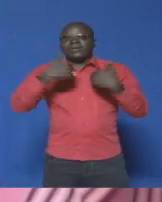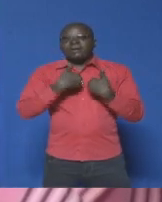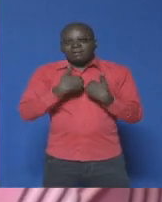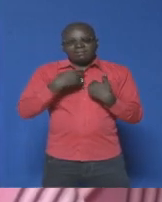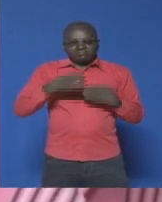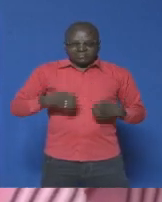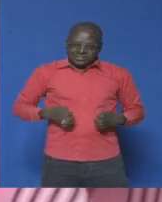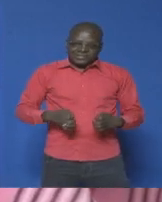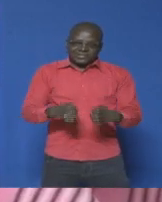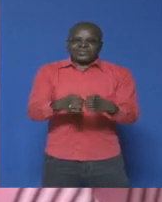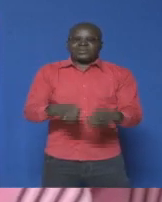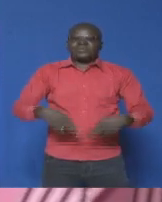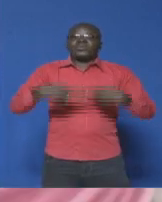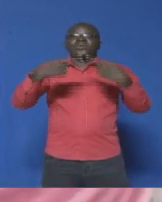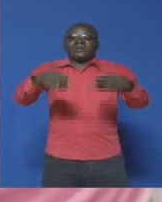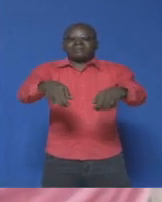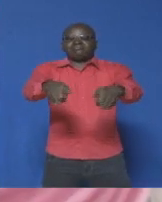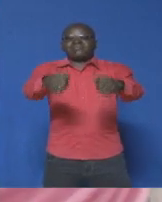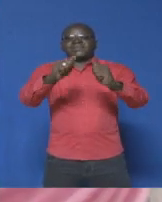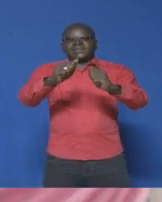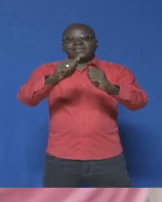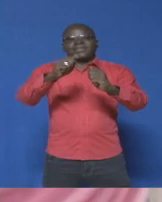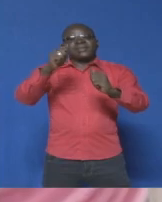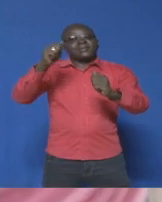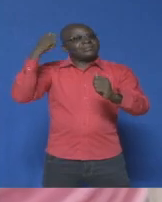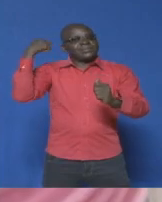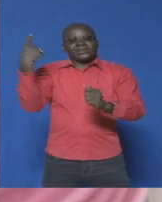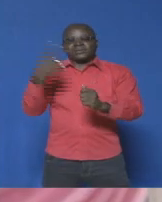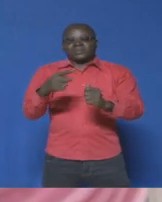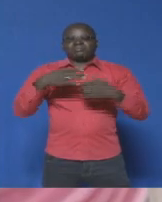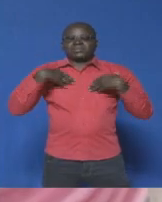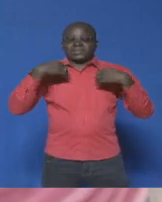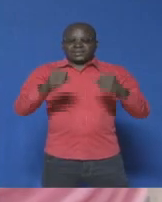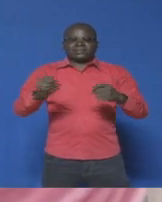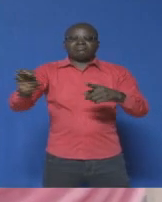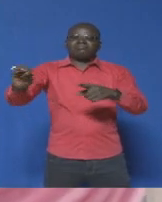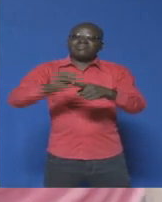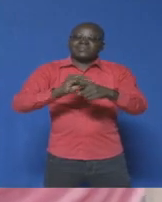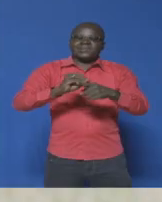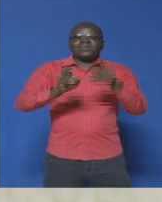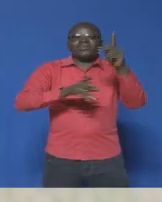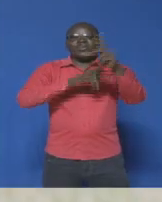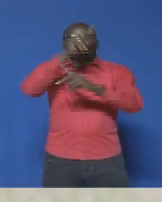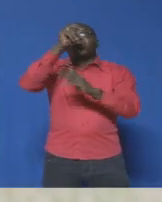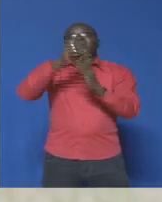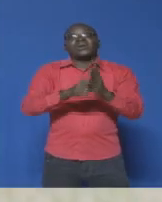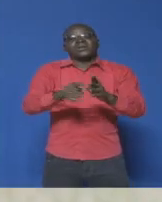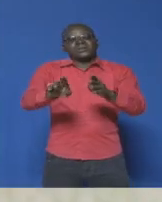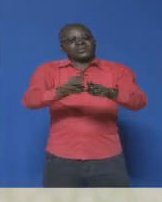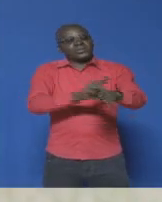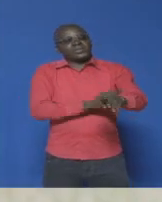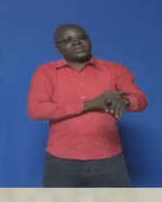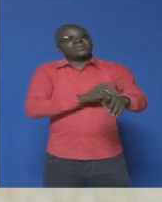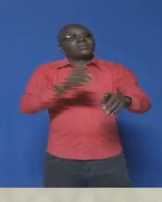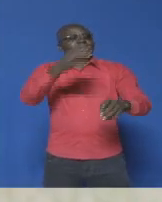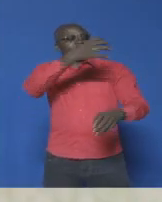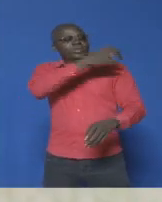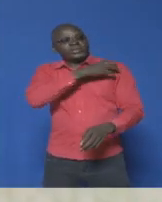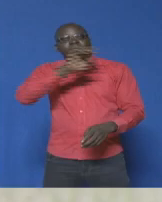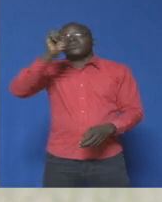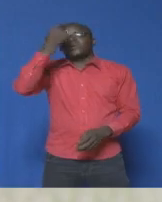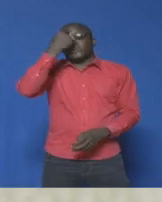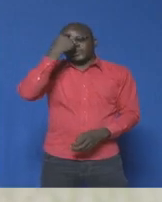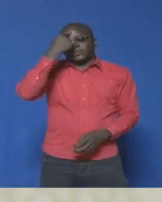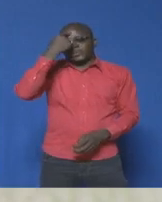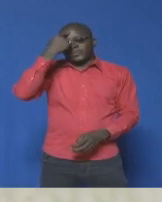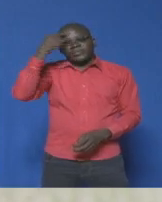pour rendre accessibles les soins de santé de qualité aux populations, dira l'épouse du chef de l'État. Il